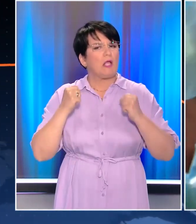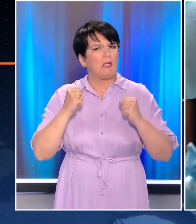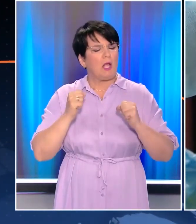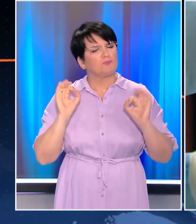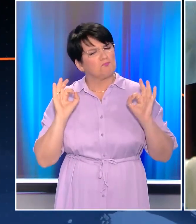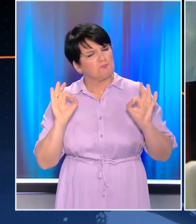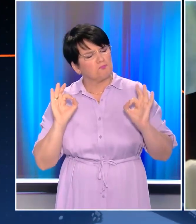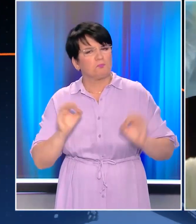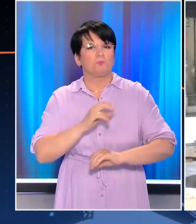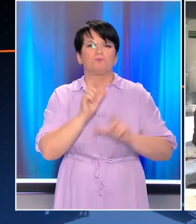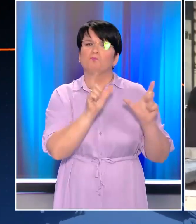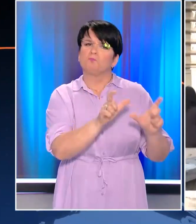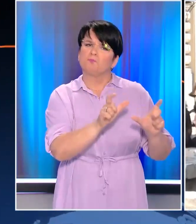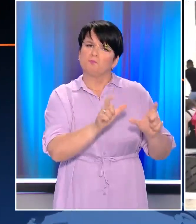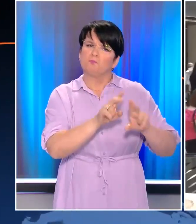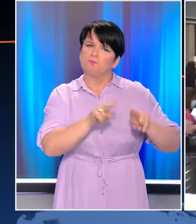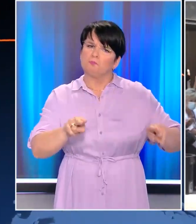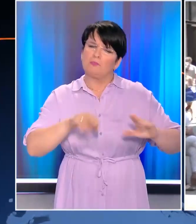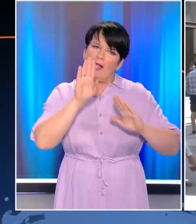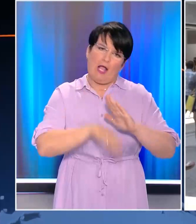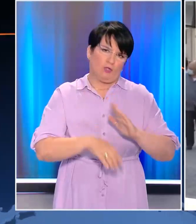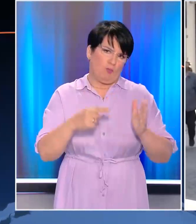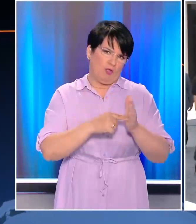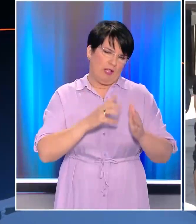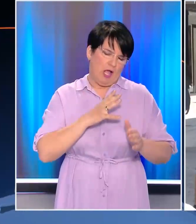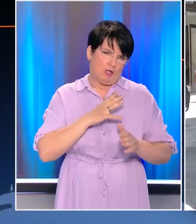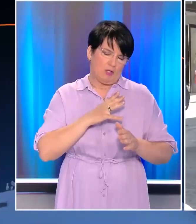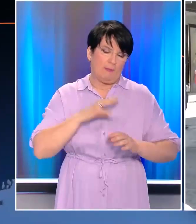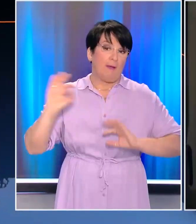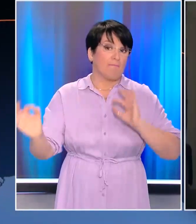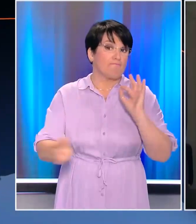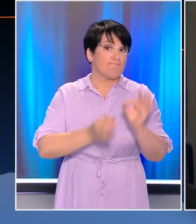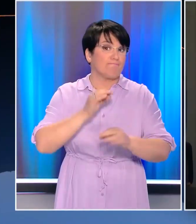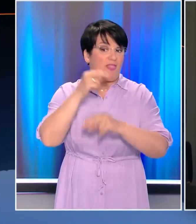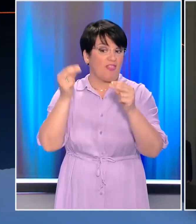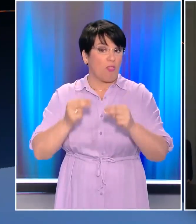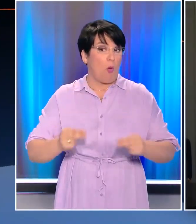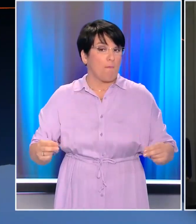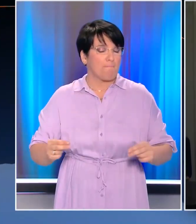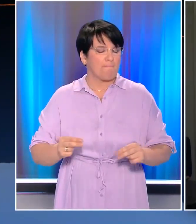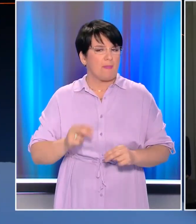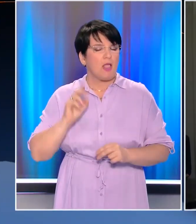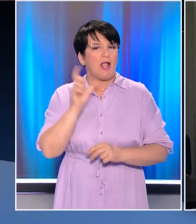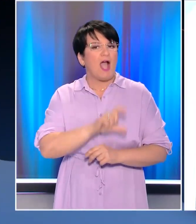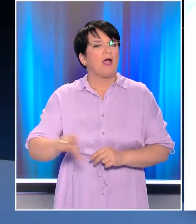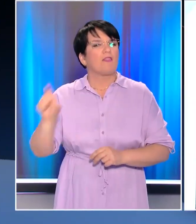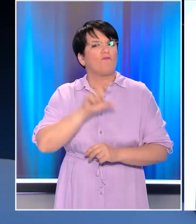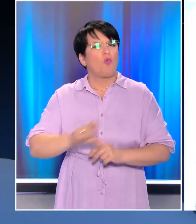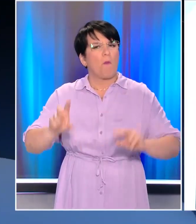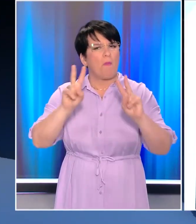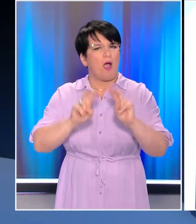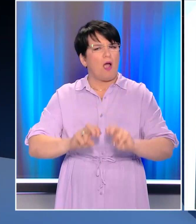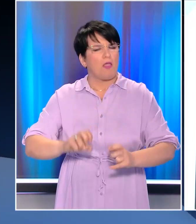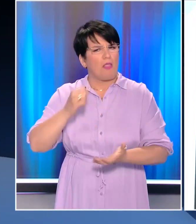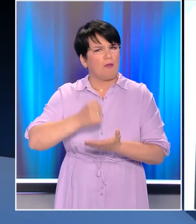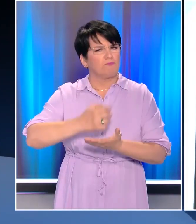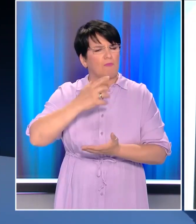και τους νοσηλευόμενους να παραμένουν κάτω από χείλη. Τα επιδημιολογικά δεδομένα εξετάζονται κάθε εβδομάδα ενώ δεν